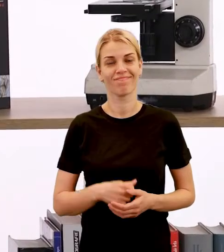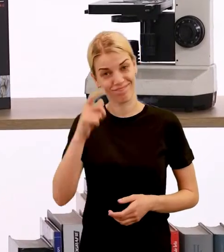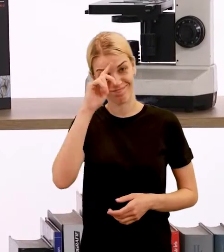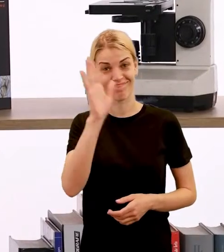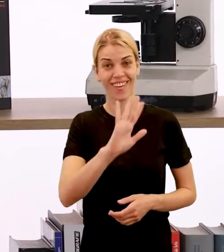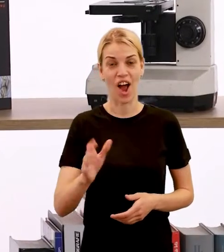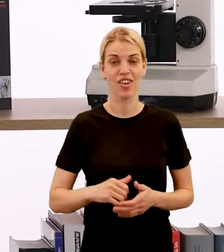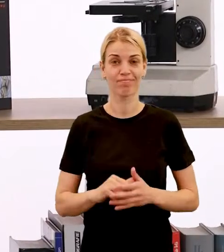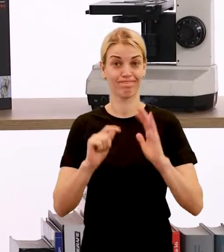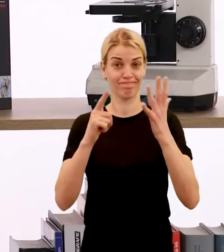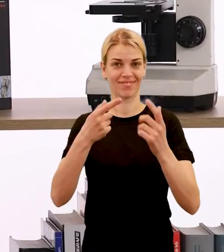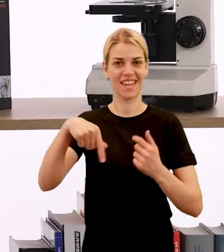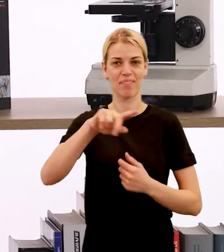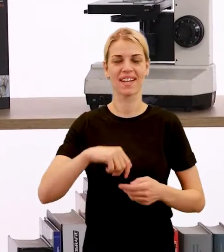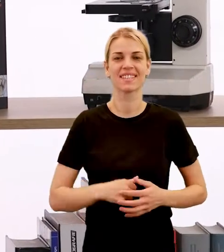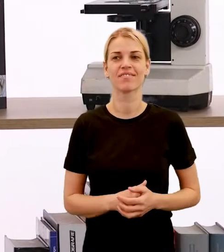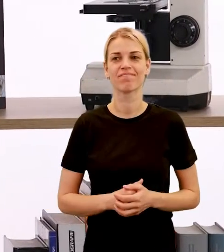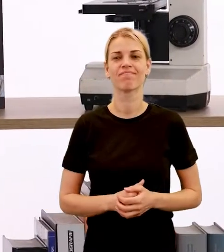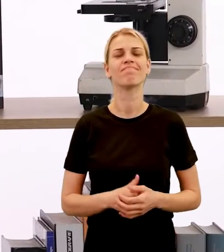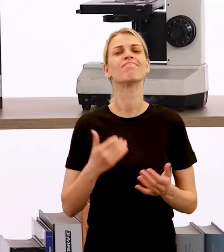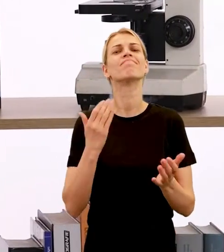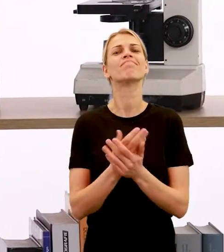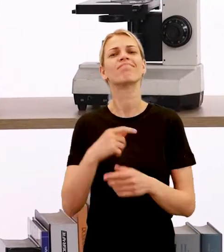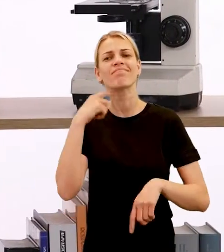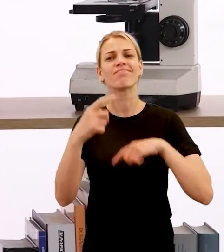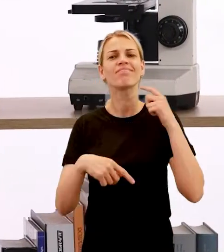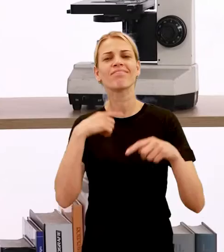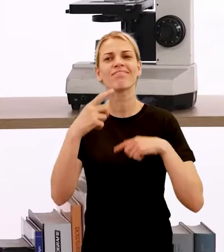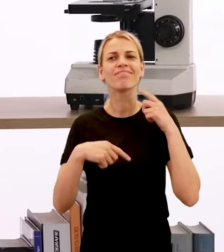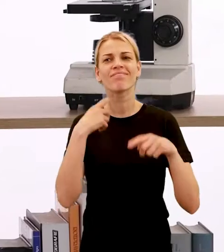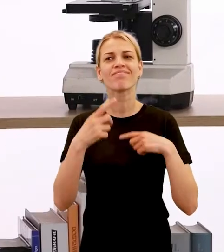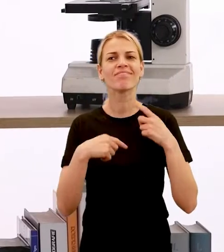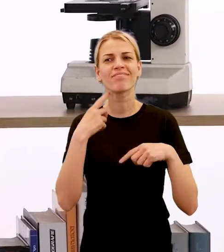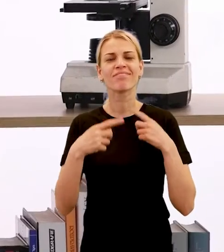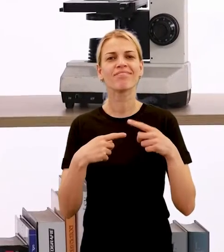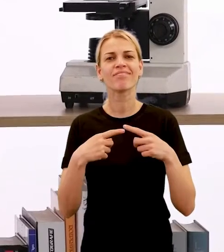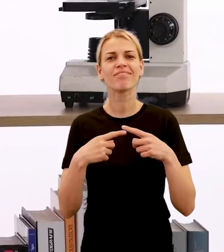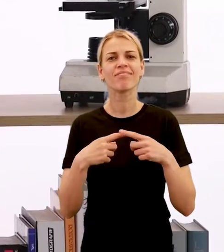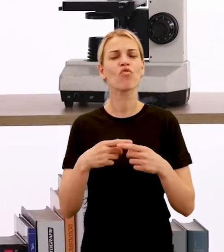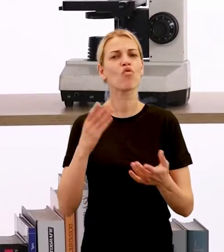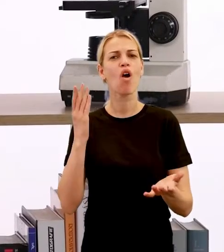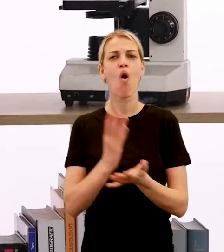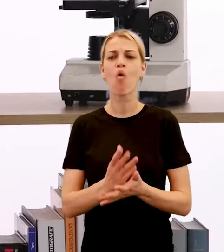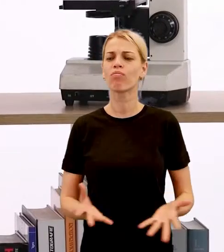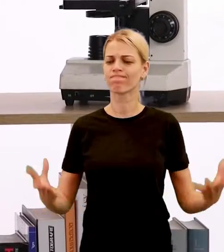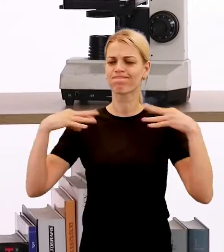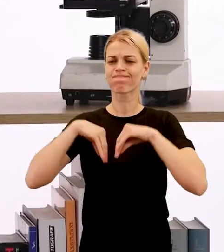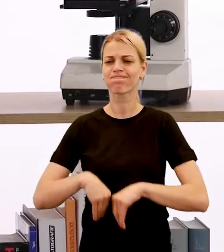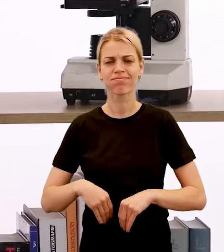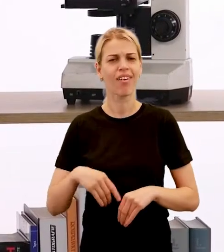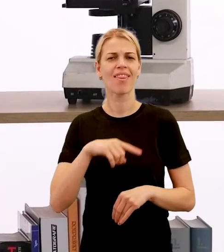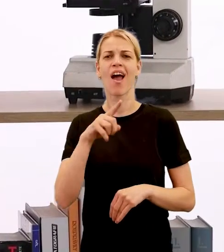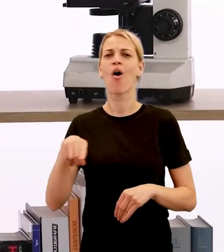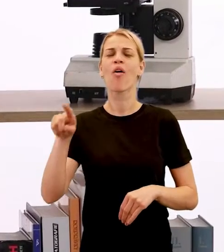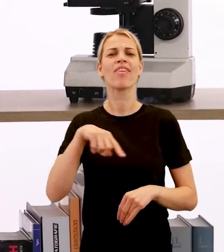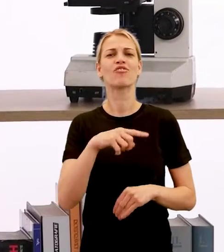Ahojte, siedmaci. Hovorí sa o ňom, že do ňo vojde nekonečné množstvo lásky. A pritom je to